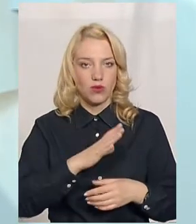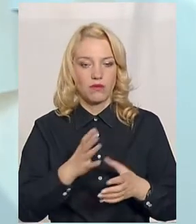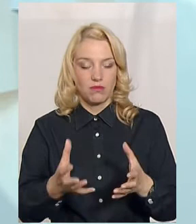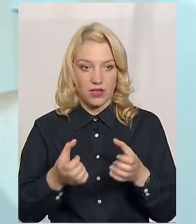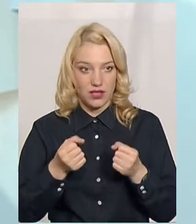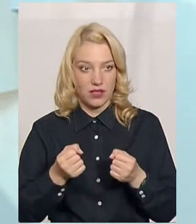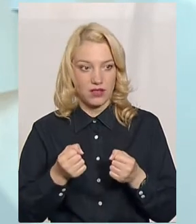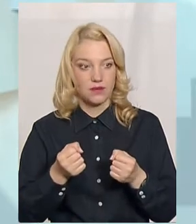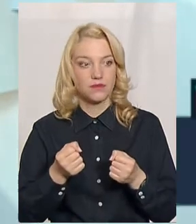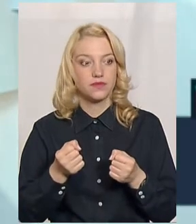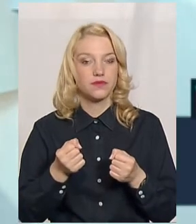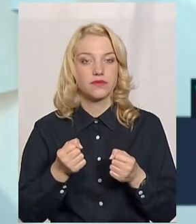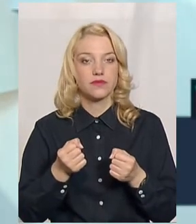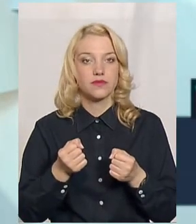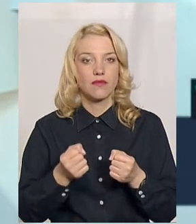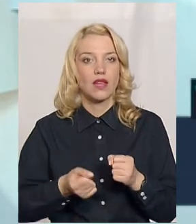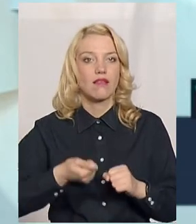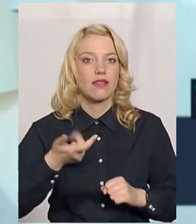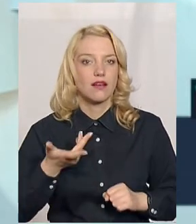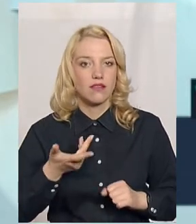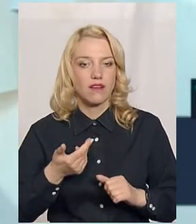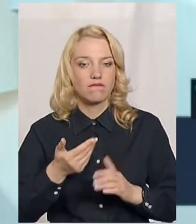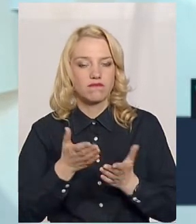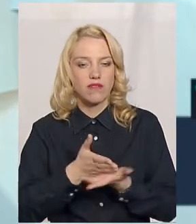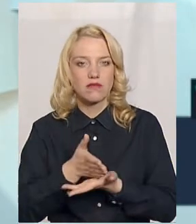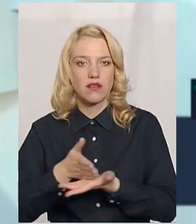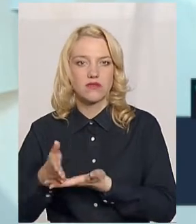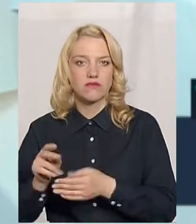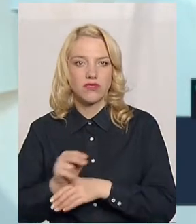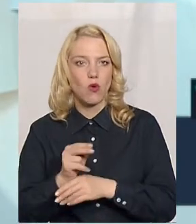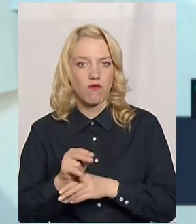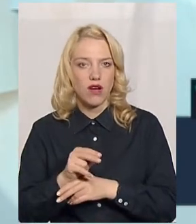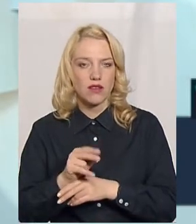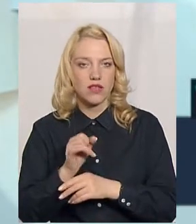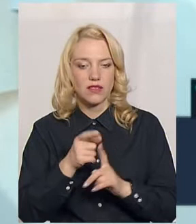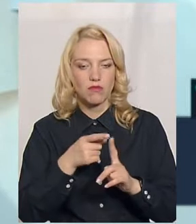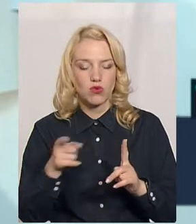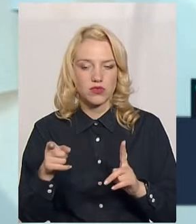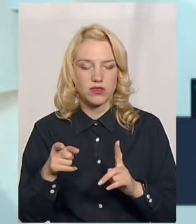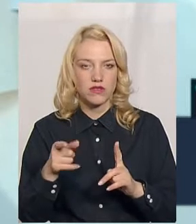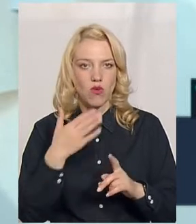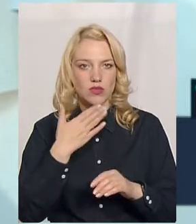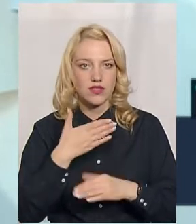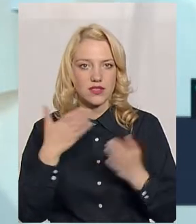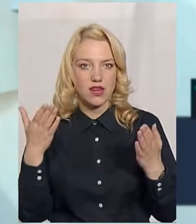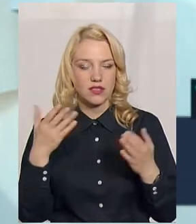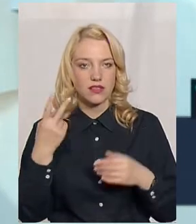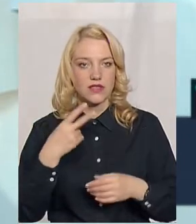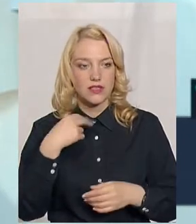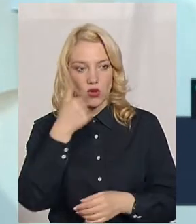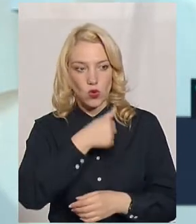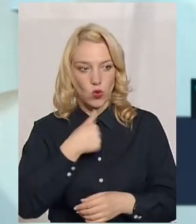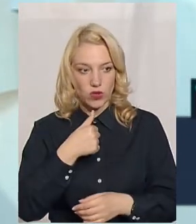декілька варіантів лікування протягом останніх 20